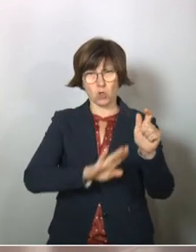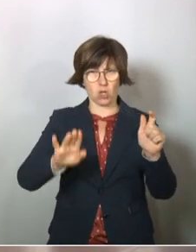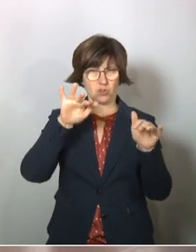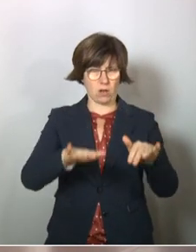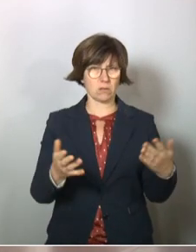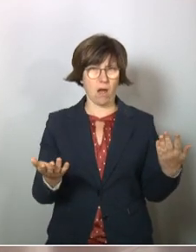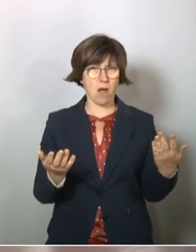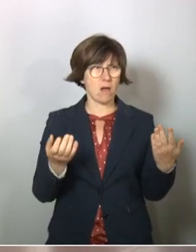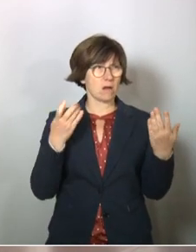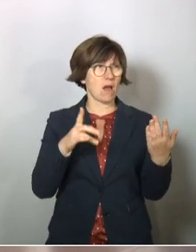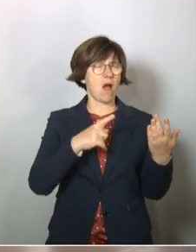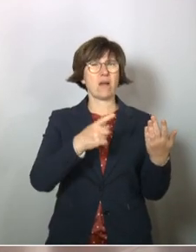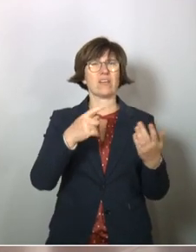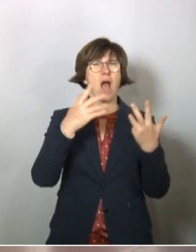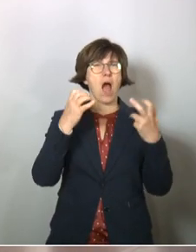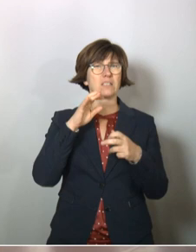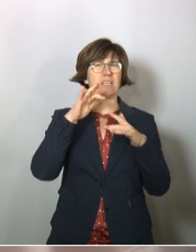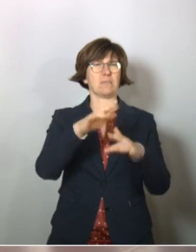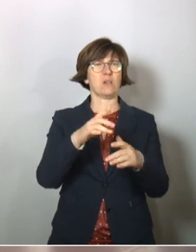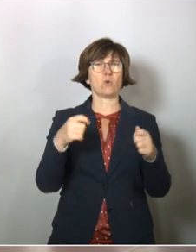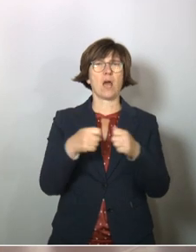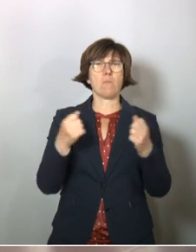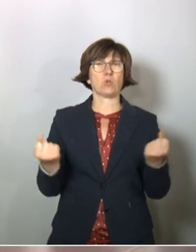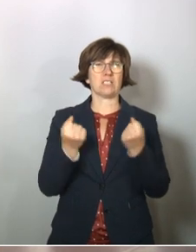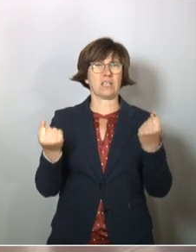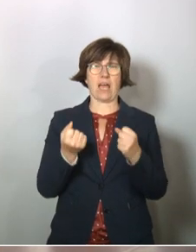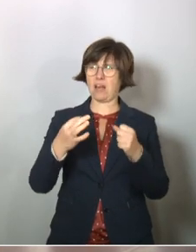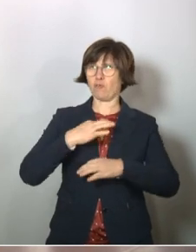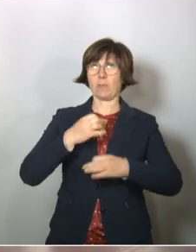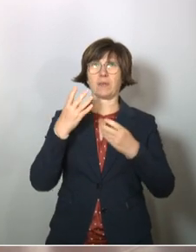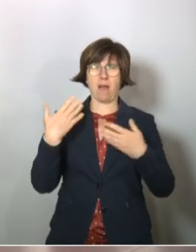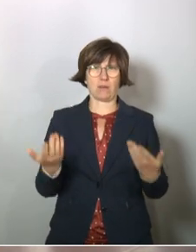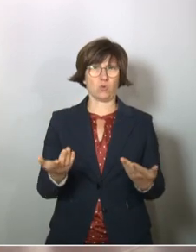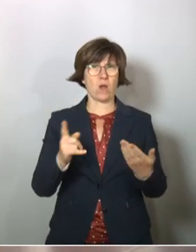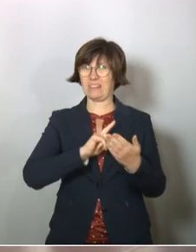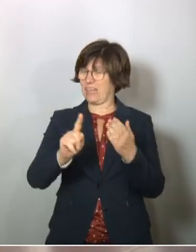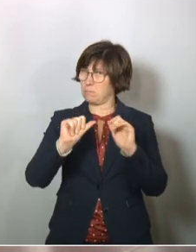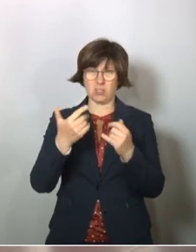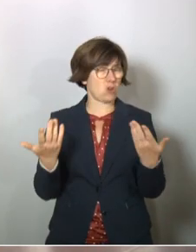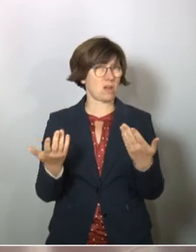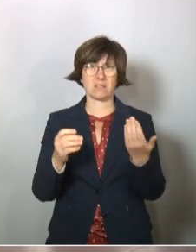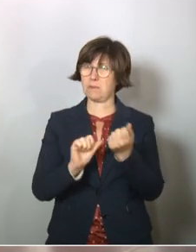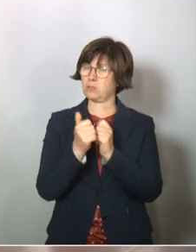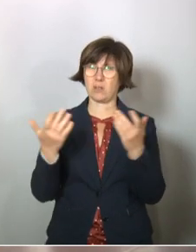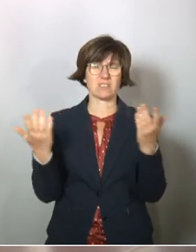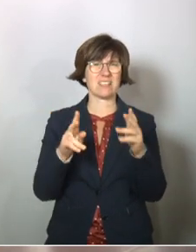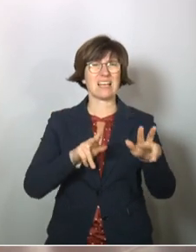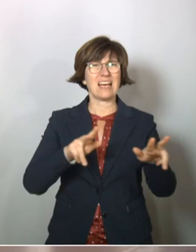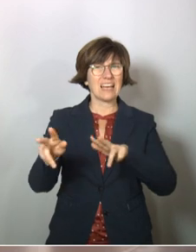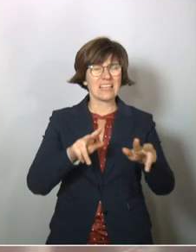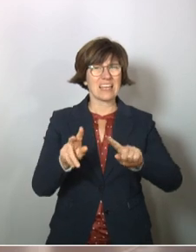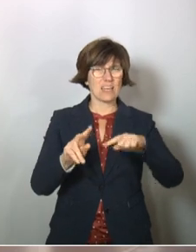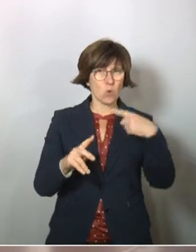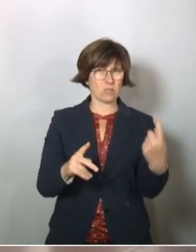haben. Das ist ja klar, wir haben auch immer 80 Millionen Bundestrainer und so. Das ist mir klar, das ist nichts Besonderes. Das Besondere ist, dass die Regierung,